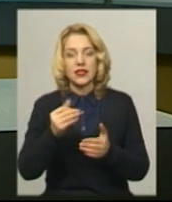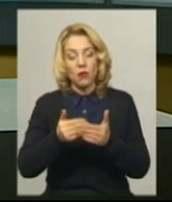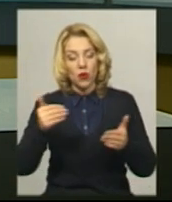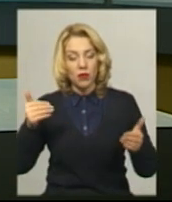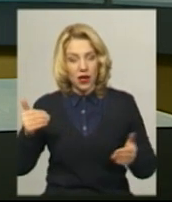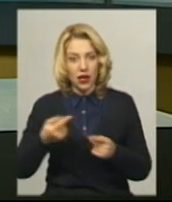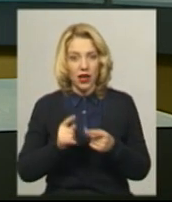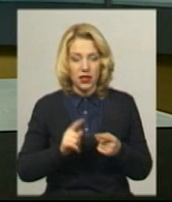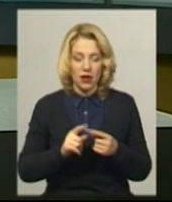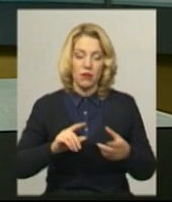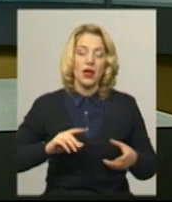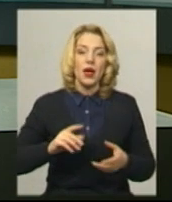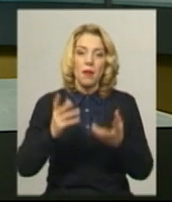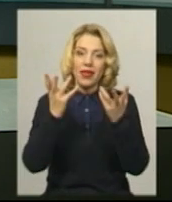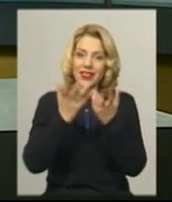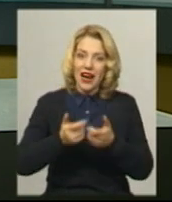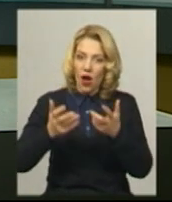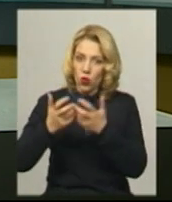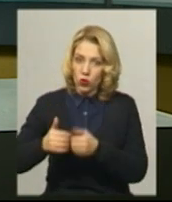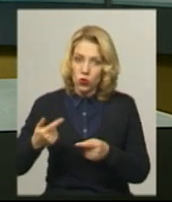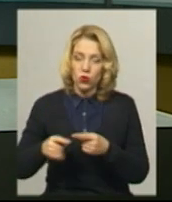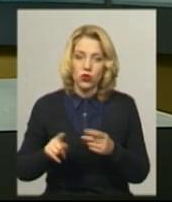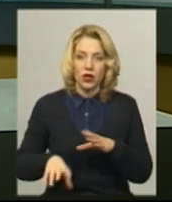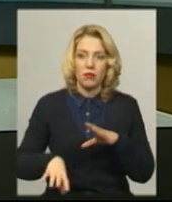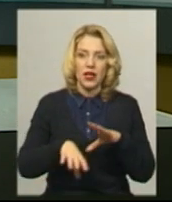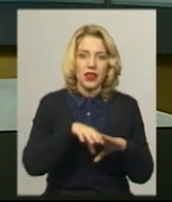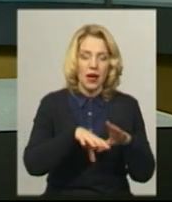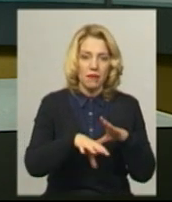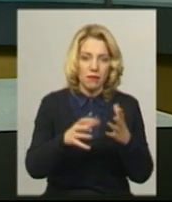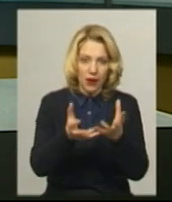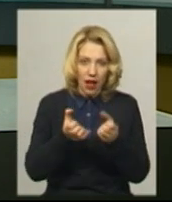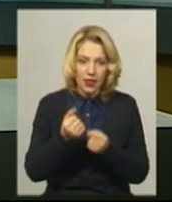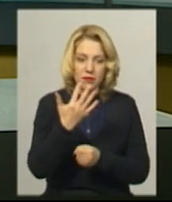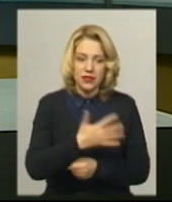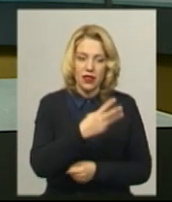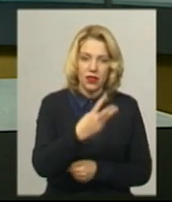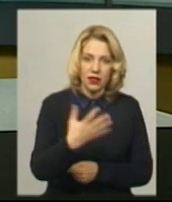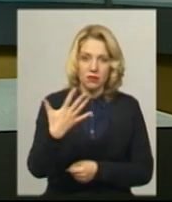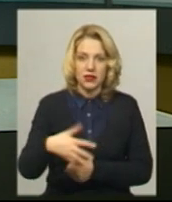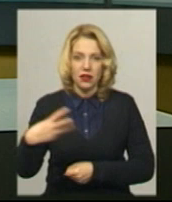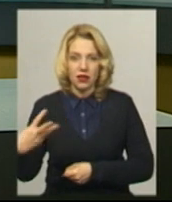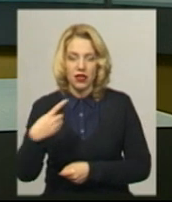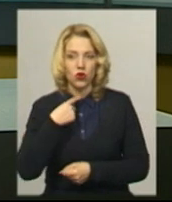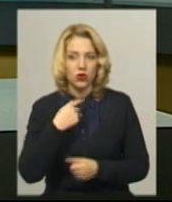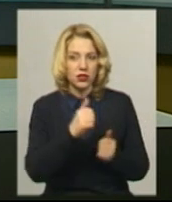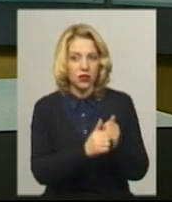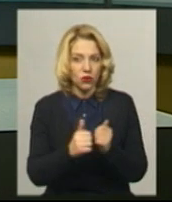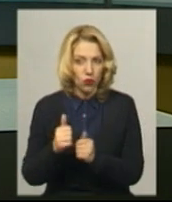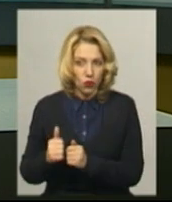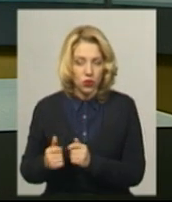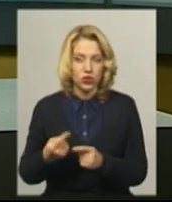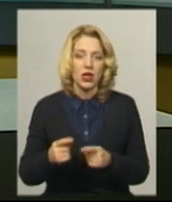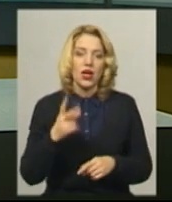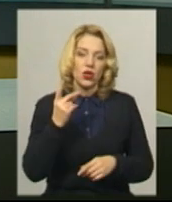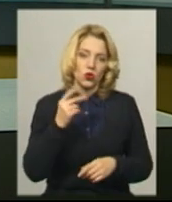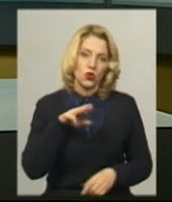підрахунками, обидва кандидати набрали по 53 голоси кожний. Другий тур виборів, за словами Діни Бенковської, має бути призначений